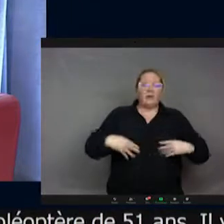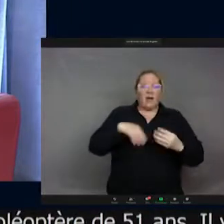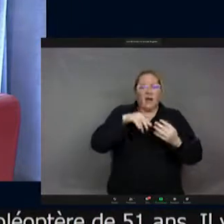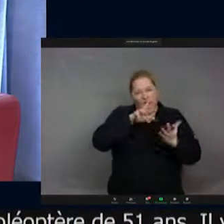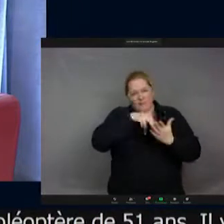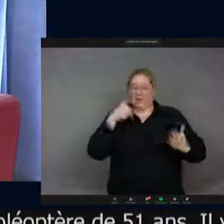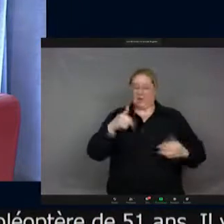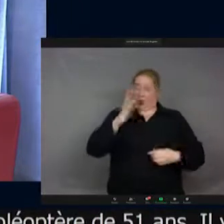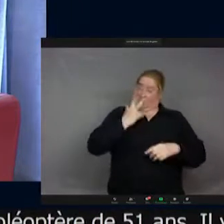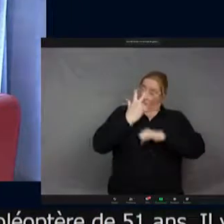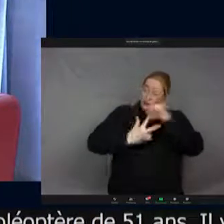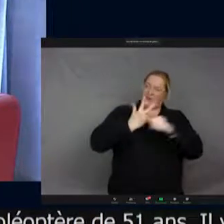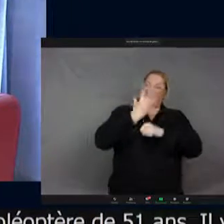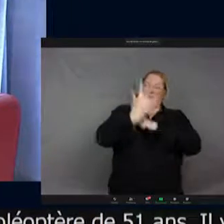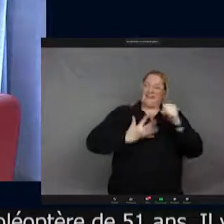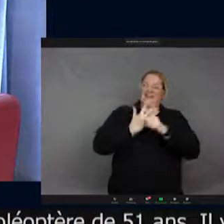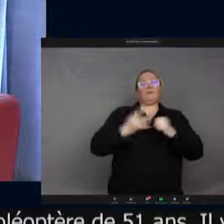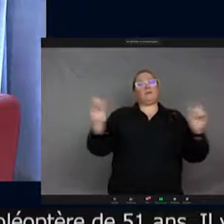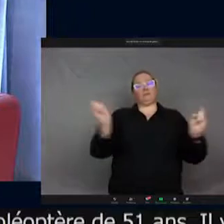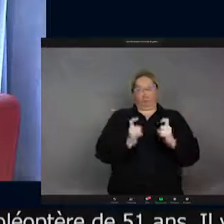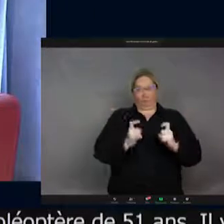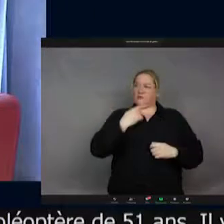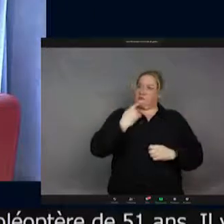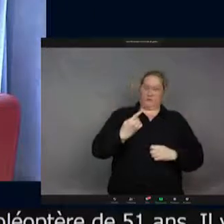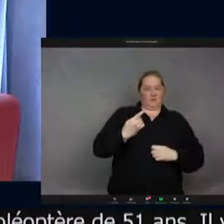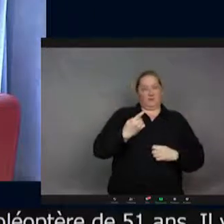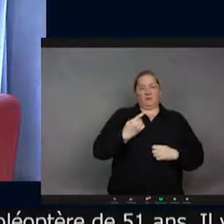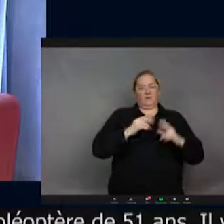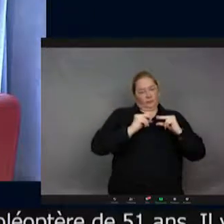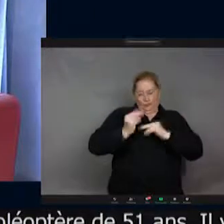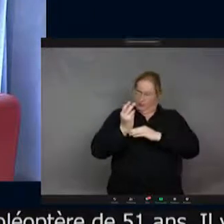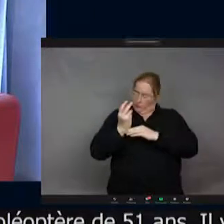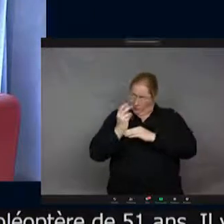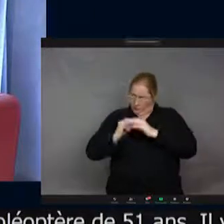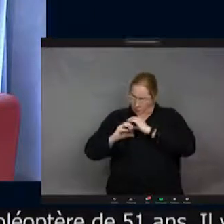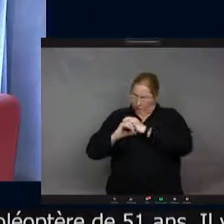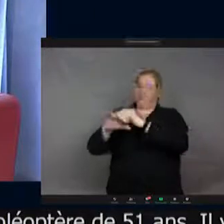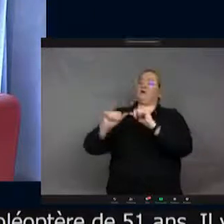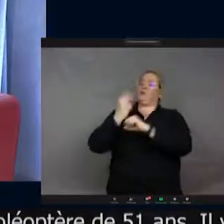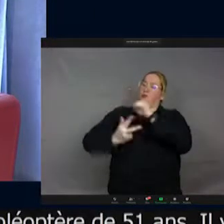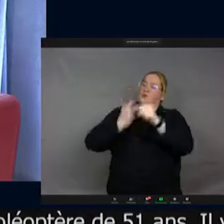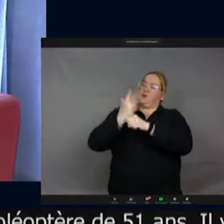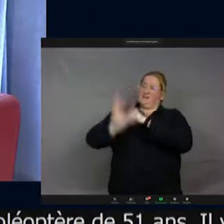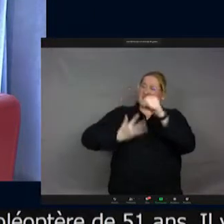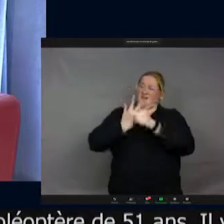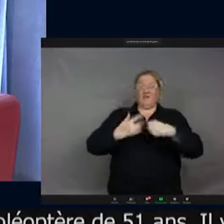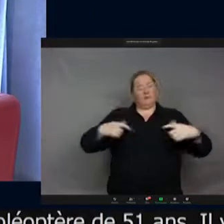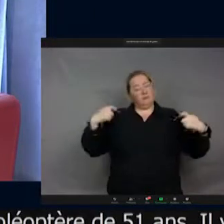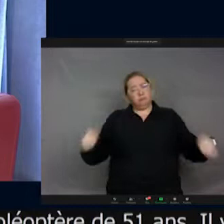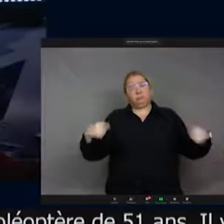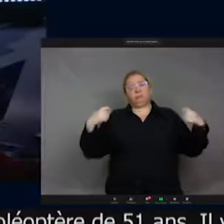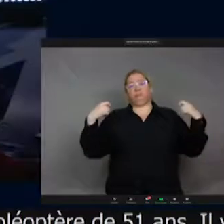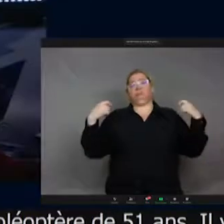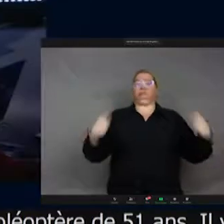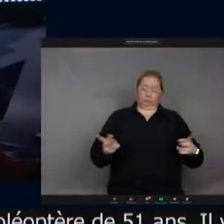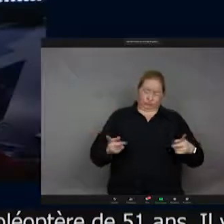à 3 à 5 ans. Donc,'est ça, c'est l'individu adulte qui vit 3 à 5 ans. Vous avez une quantité incroyable de durée de vie.